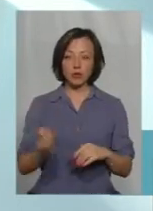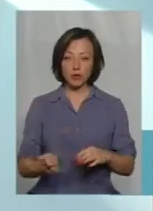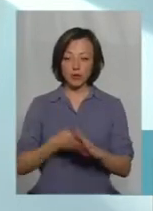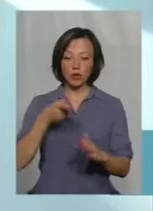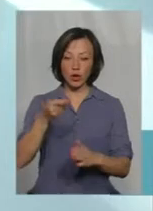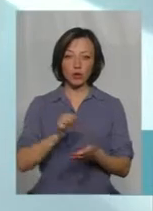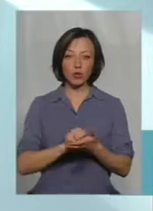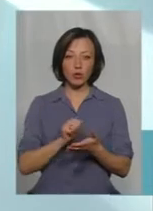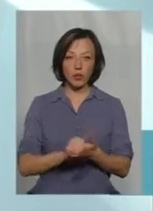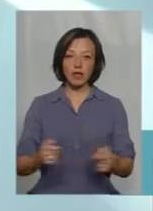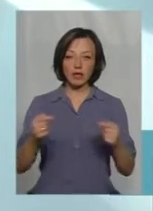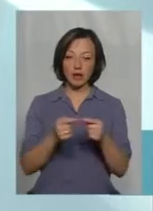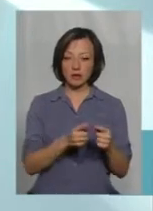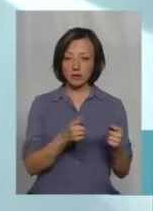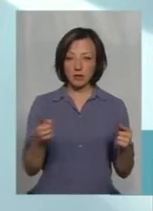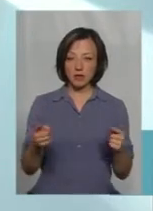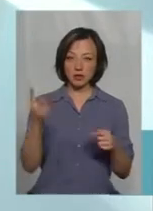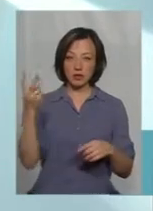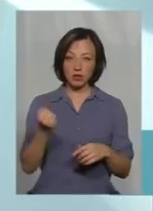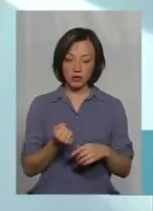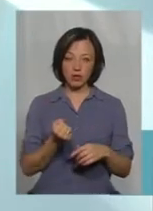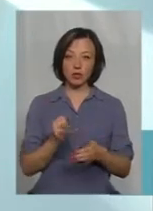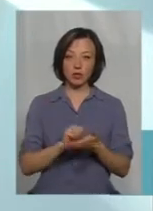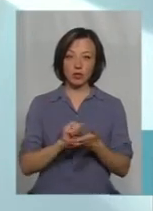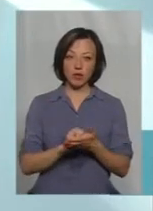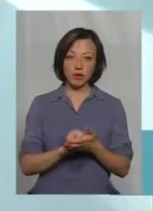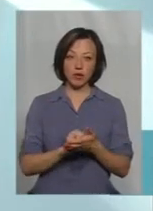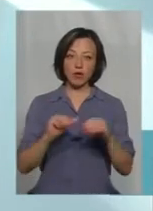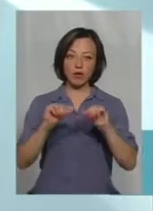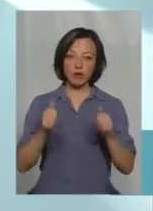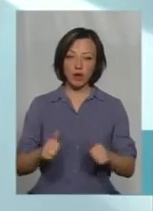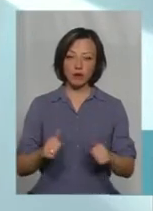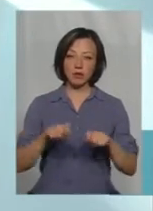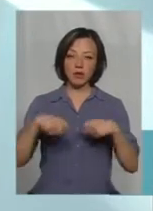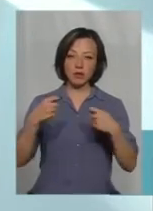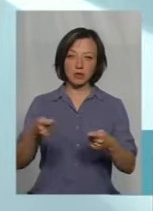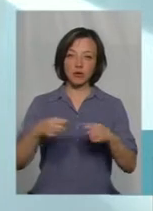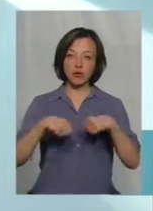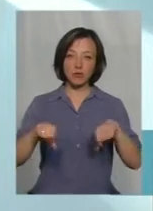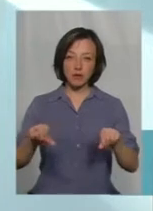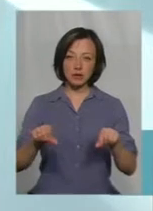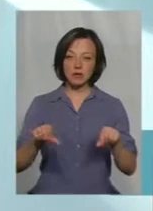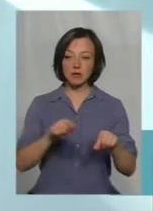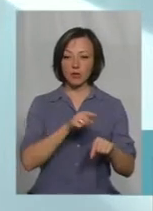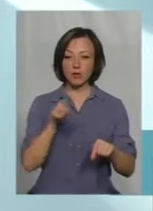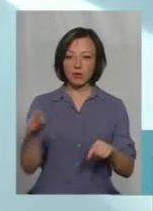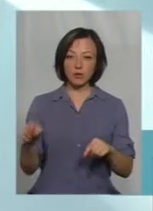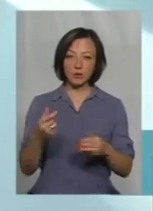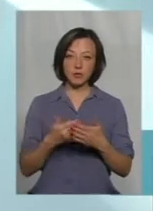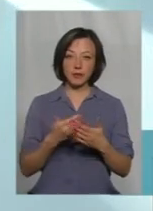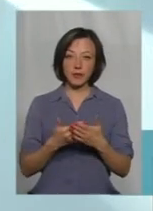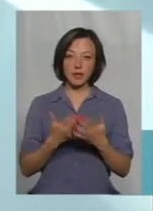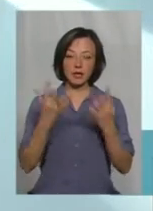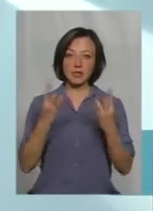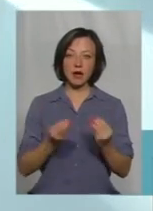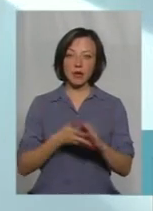подає документи, якраз в цей проміжок 2-х тижнів документи оформляються, передаються на комісії протягом, ну, з